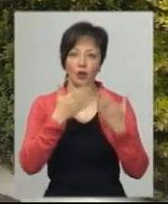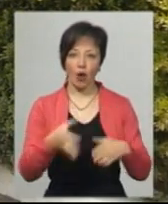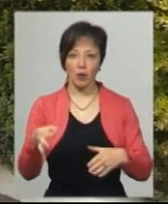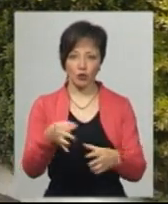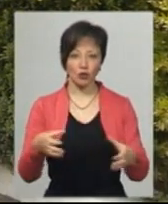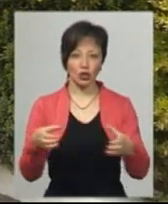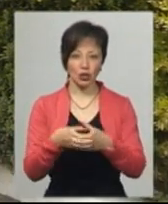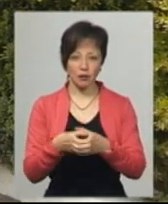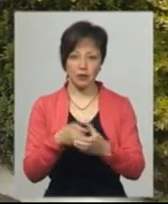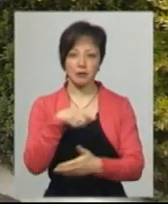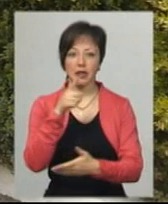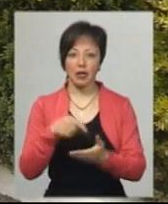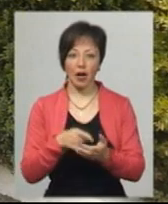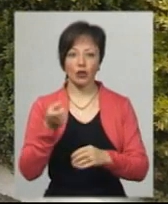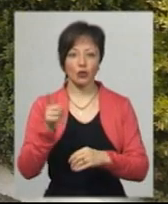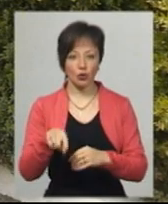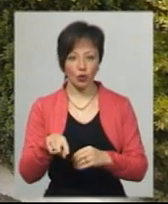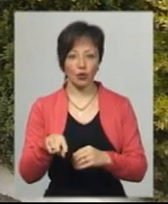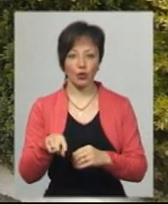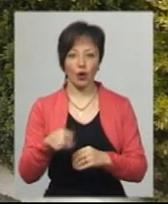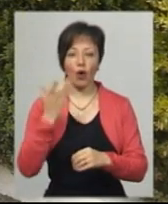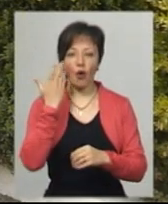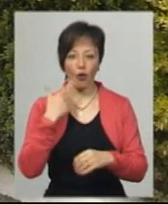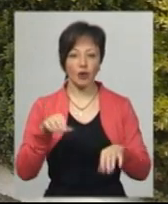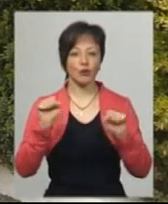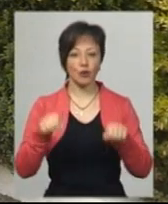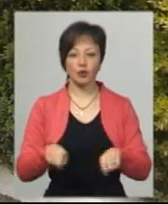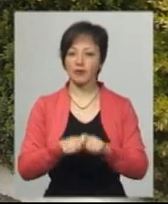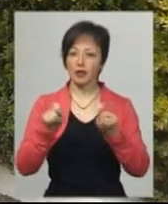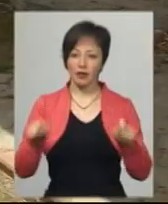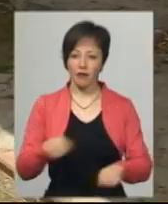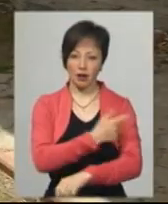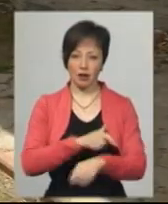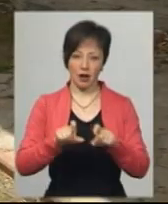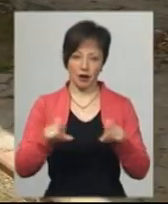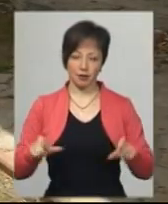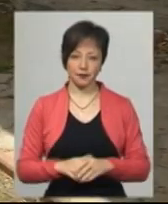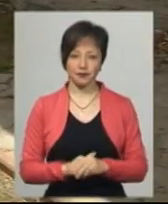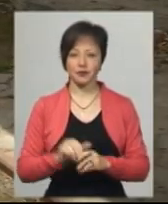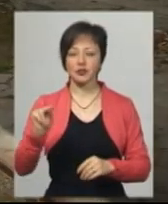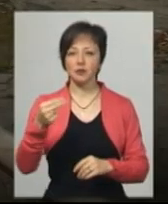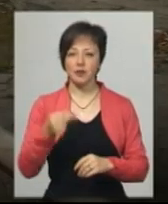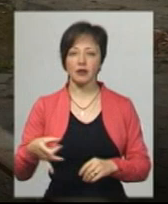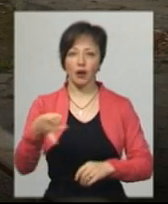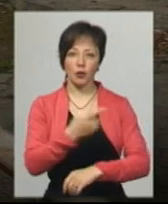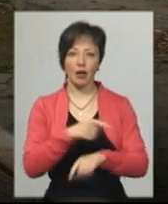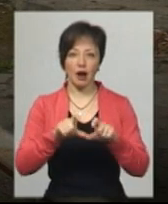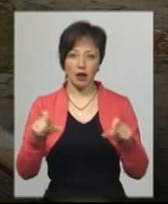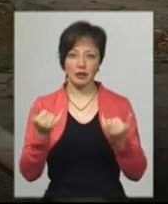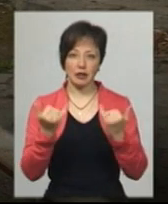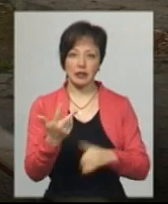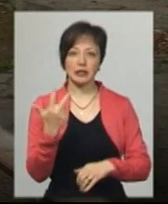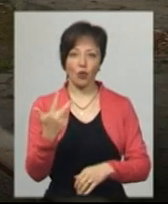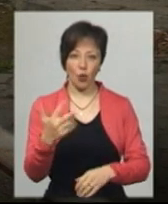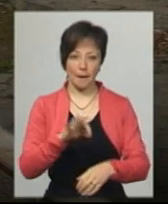штабу з питання того, коли ми можемо відкривати лікарню. У Чеморовецькій районі лікарні зараз перебувають